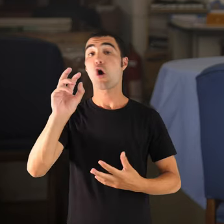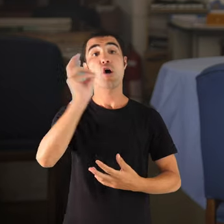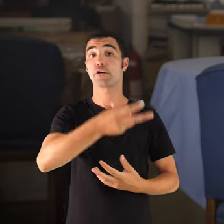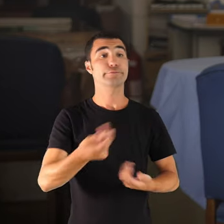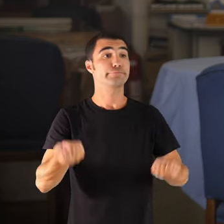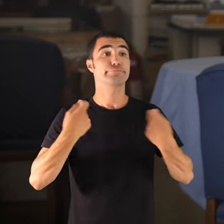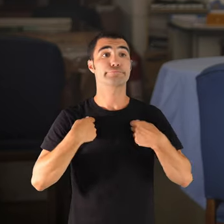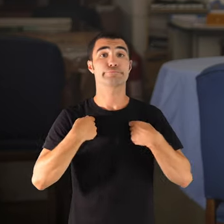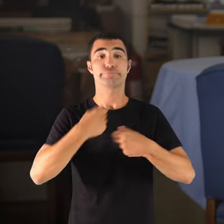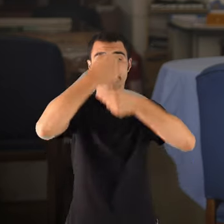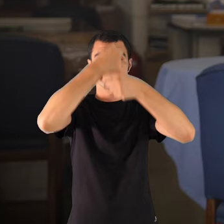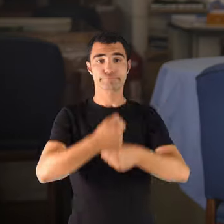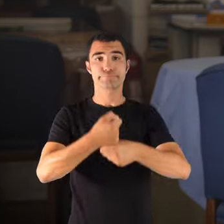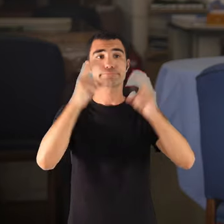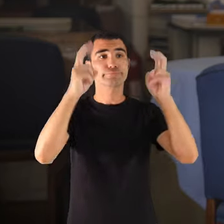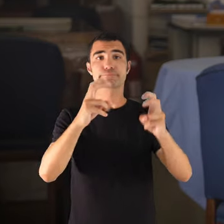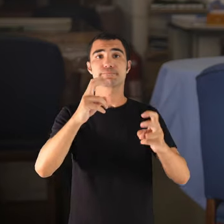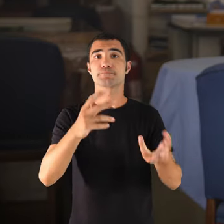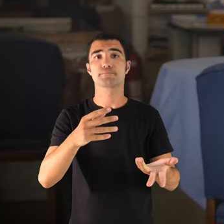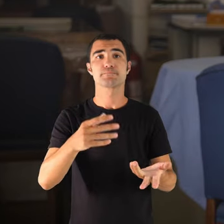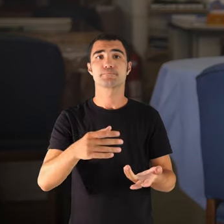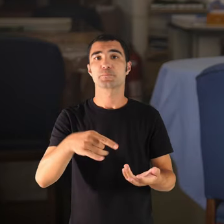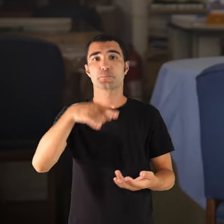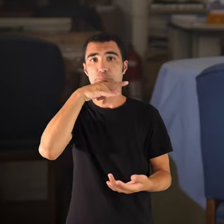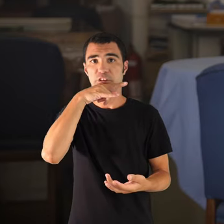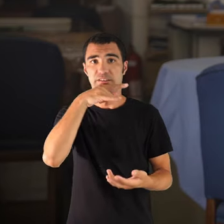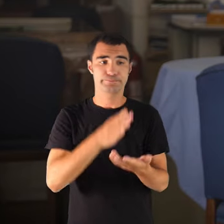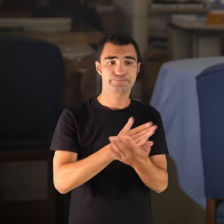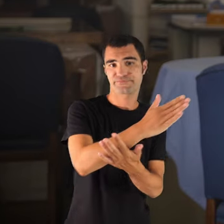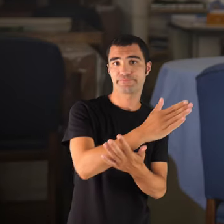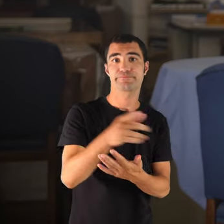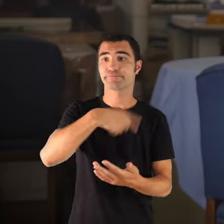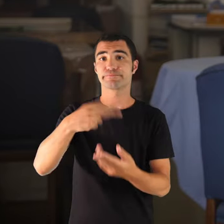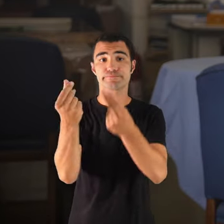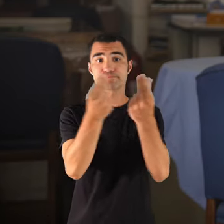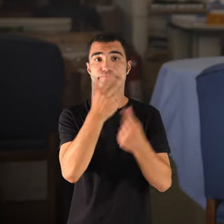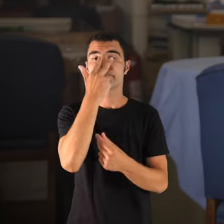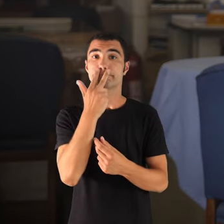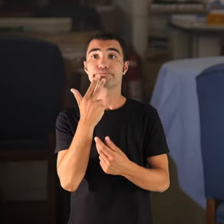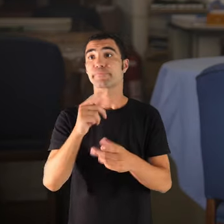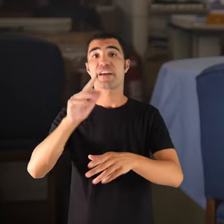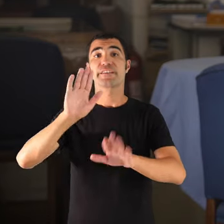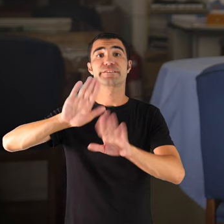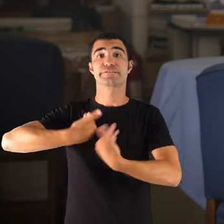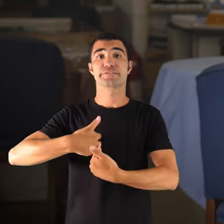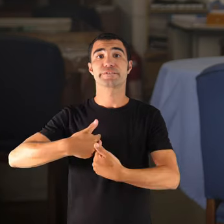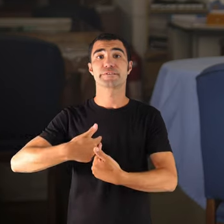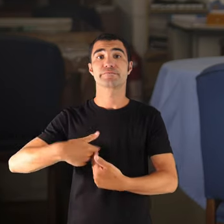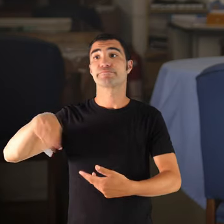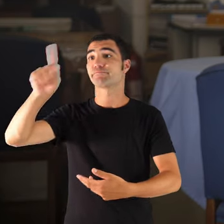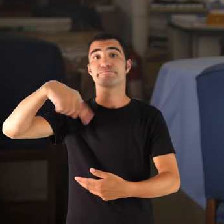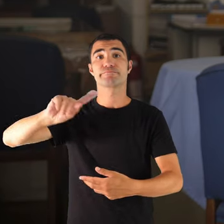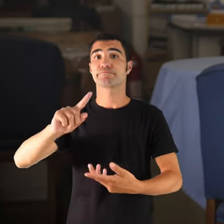establir, perquè no hi havia dons més suficients, i ells, doncs, segurament que no